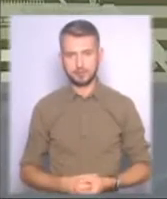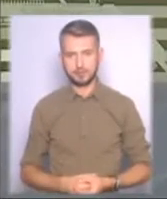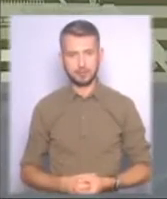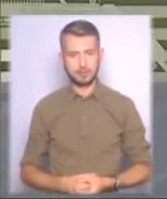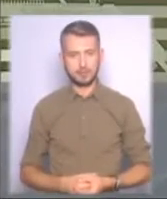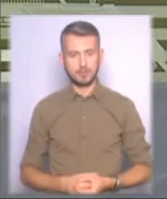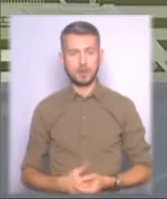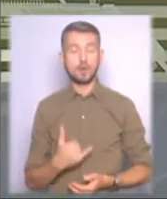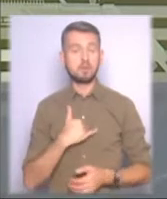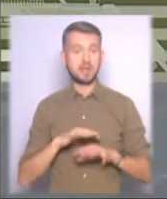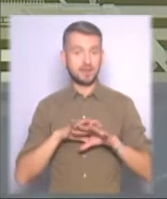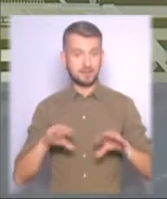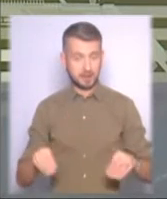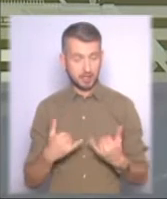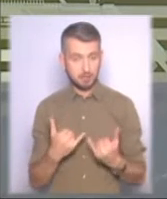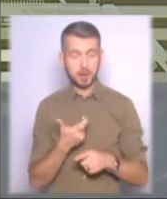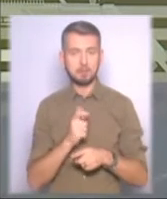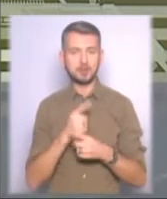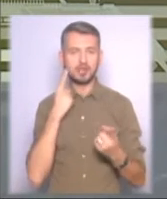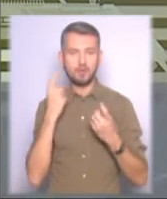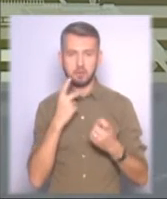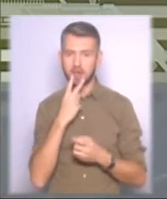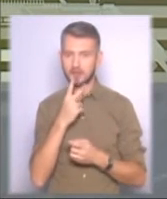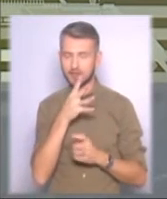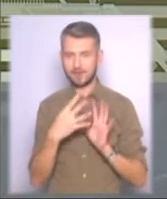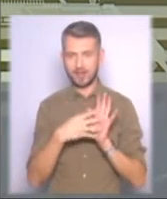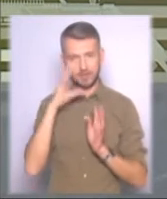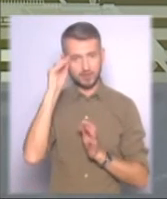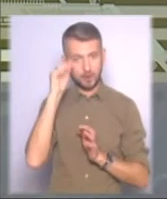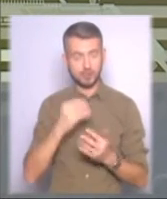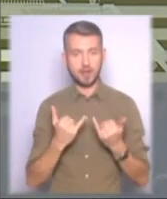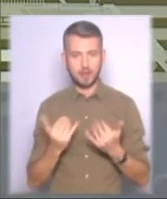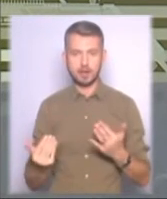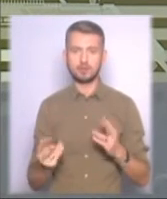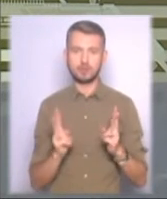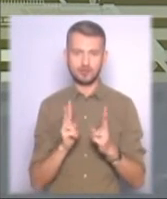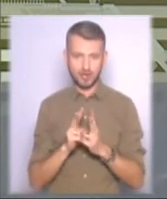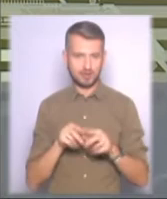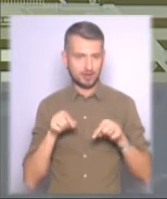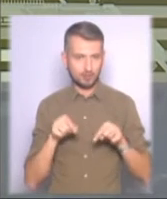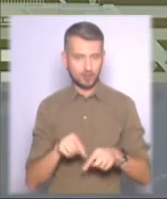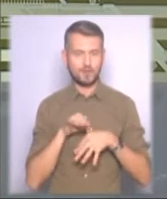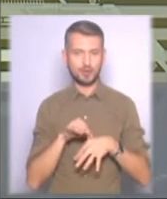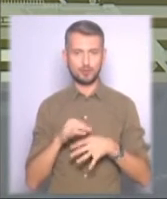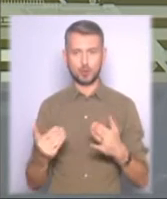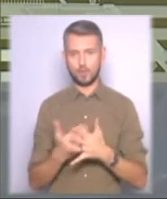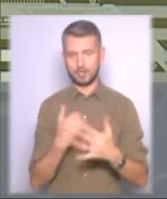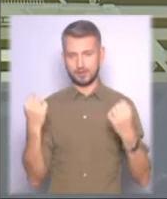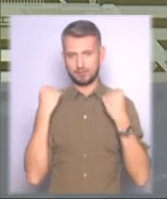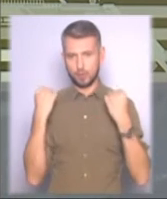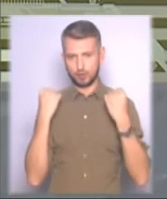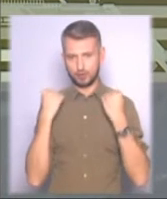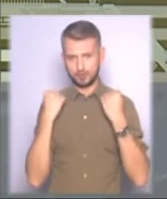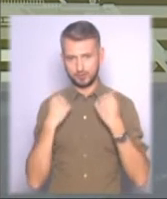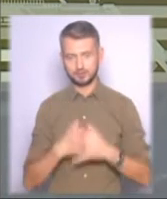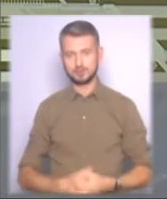А в мене все на цю годину. Більше інформації вже о 21-й. А зараз зустрічайте у цій студії Романа Сагая, котрий поділиться